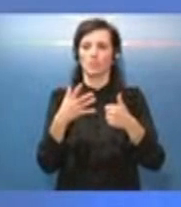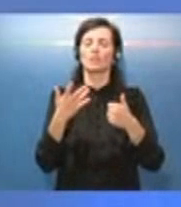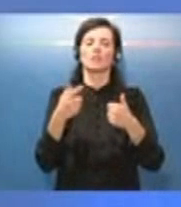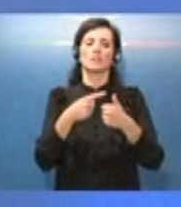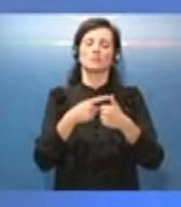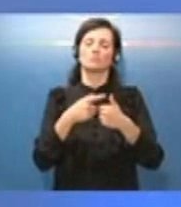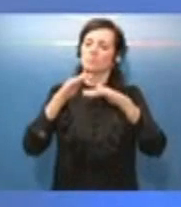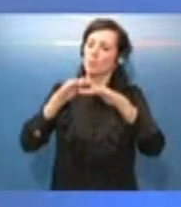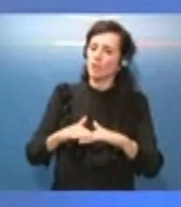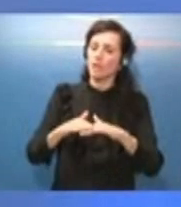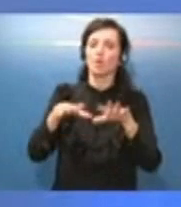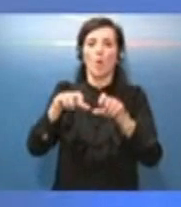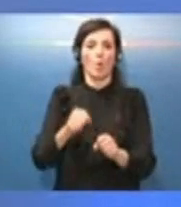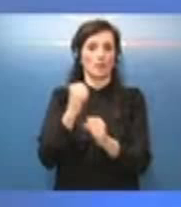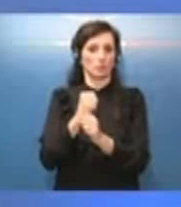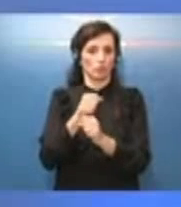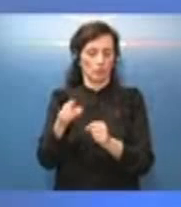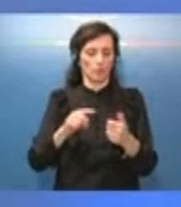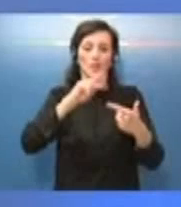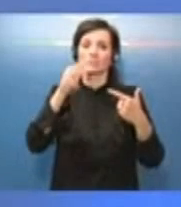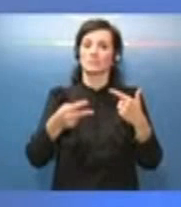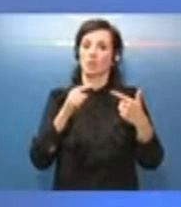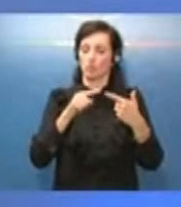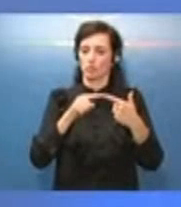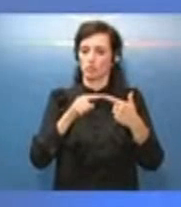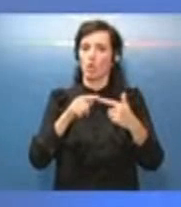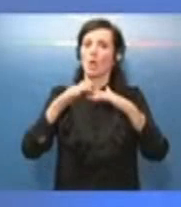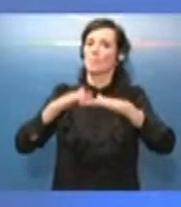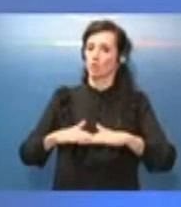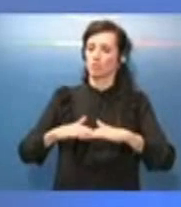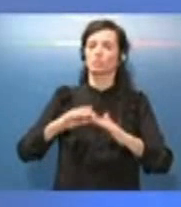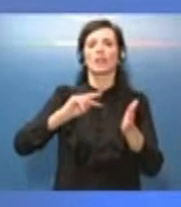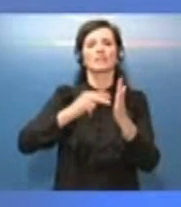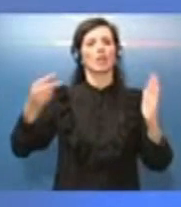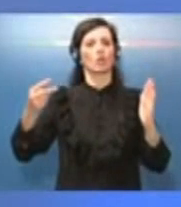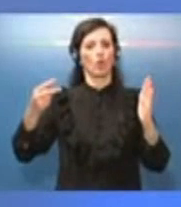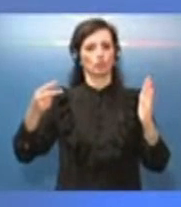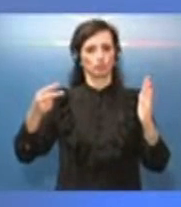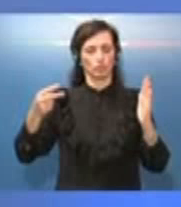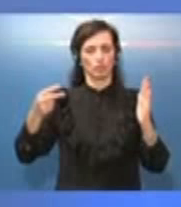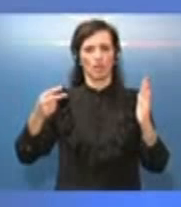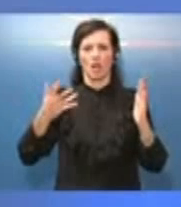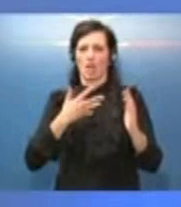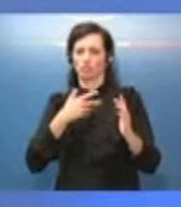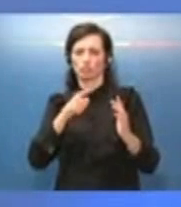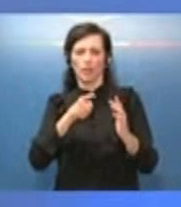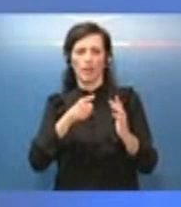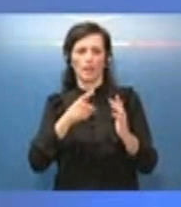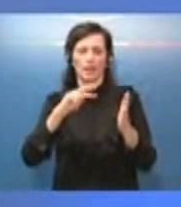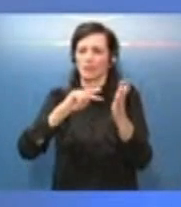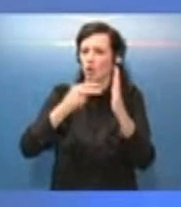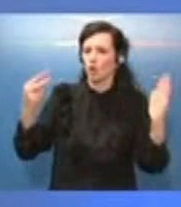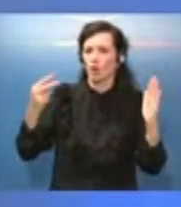e la seconda è la protezione della tecnologia. C'è tutta una tecnologia di